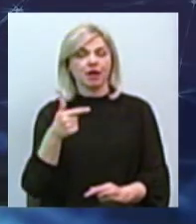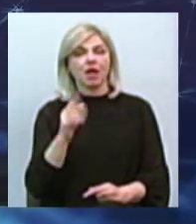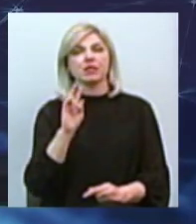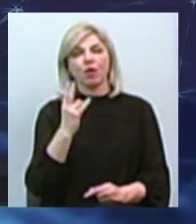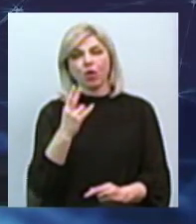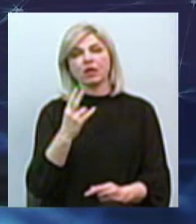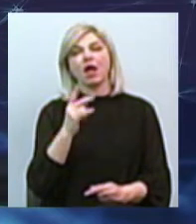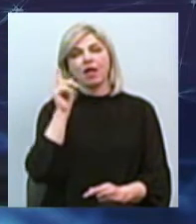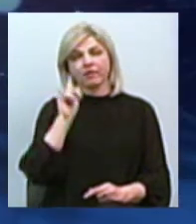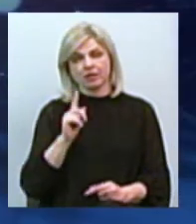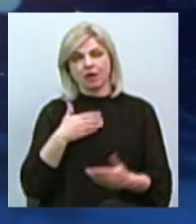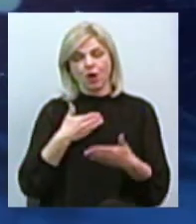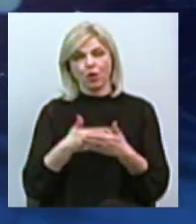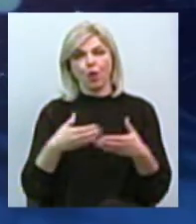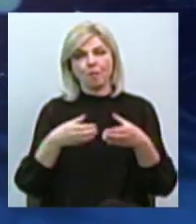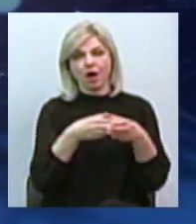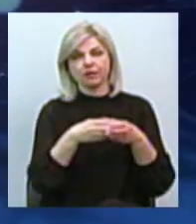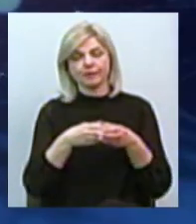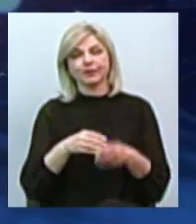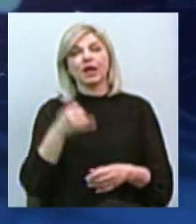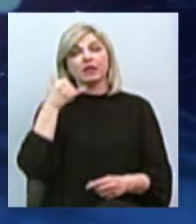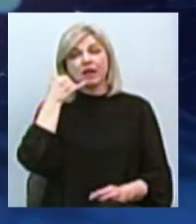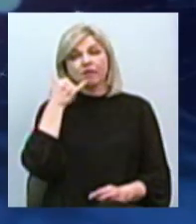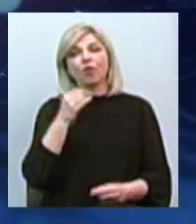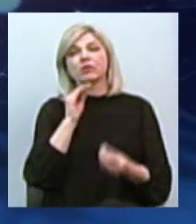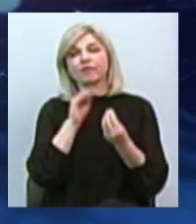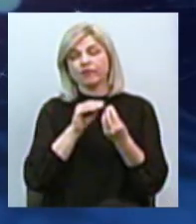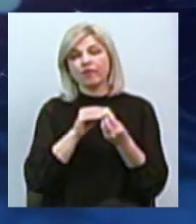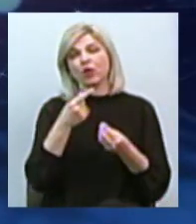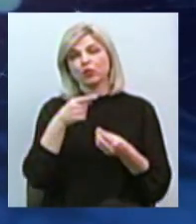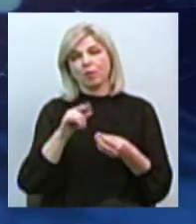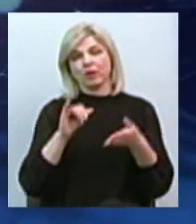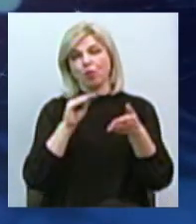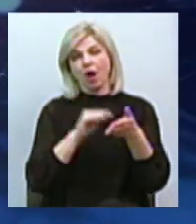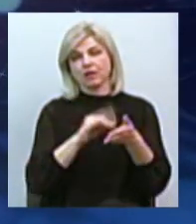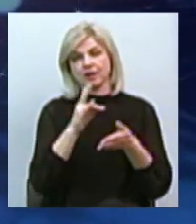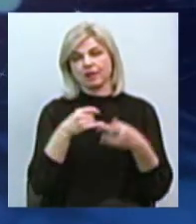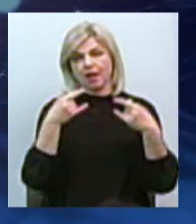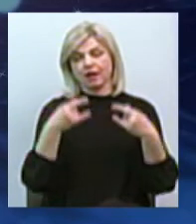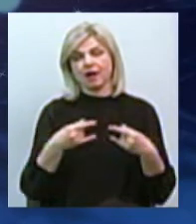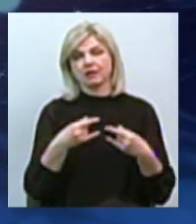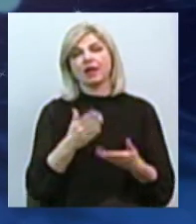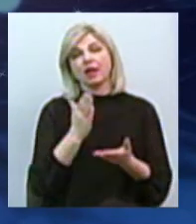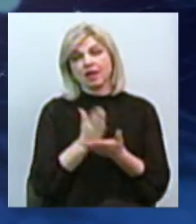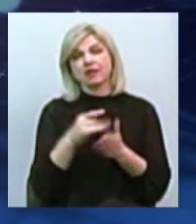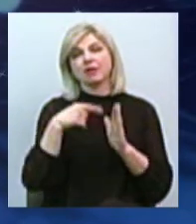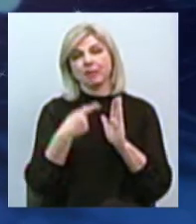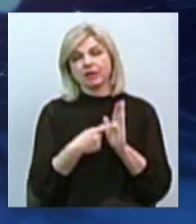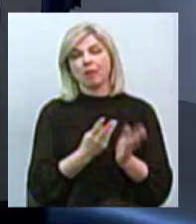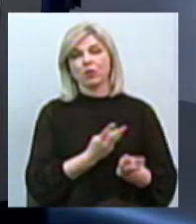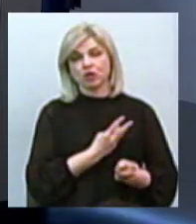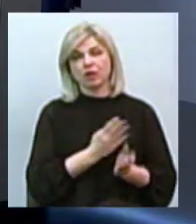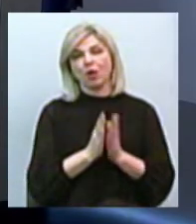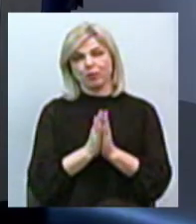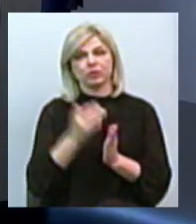Дітаю вас. Телефон студії «Незмінний» 76 92 33. Будь ласка, якщо маєте запитання, побажання, телефонуйте. Ну